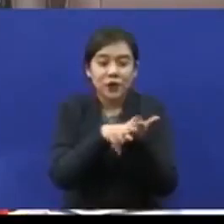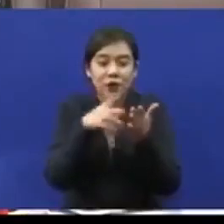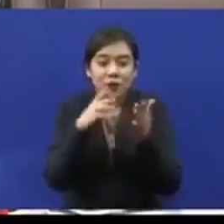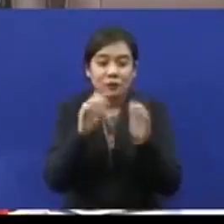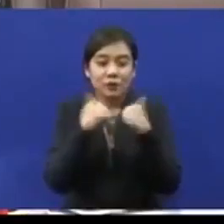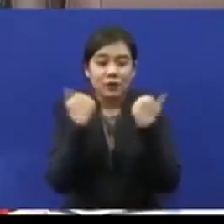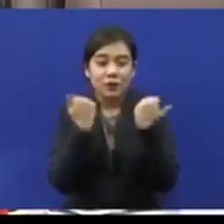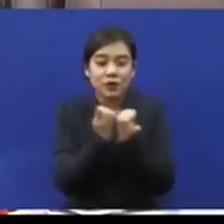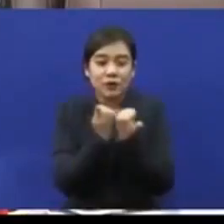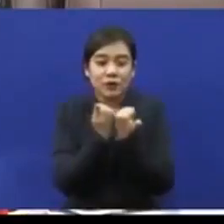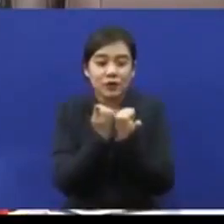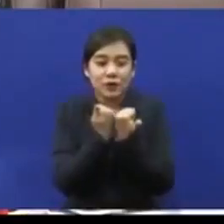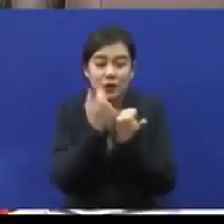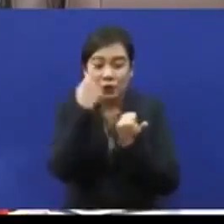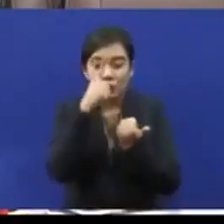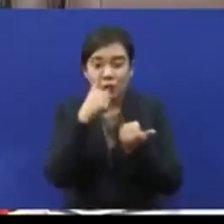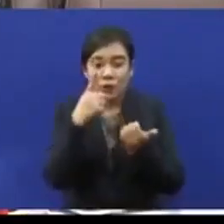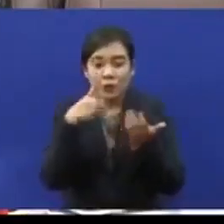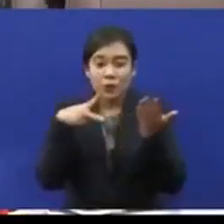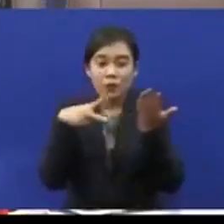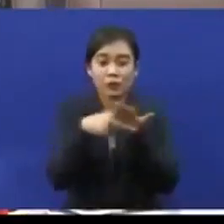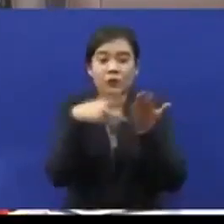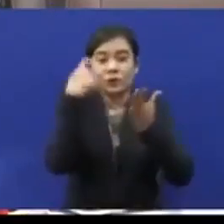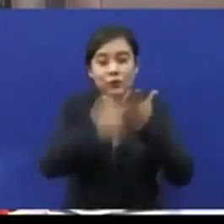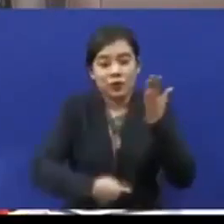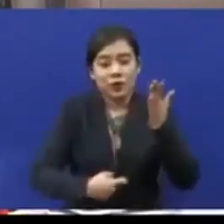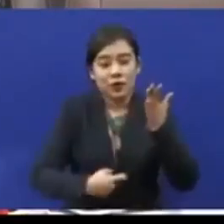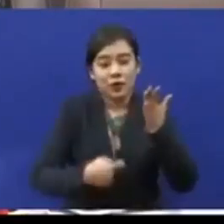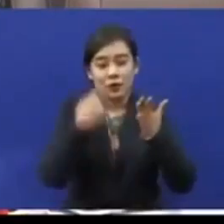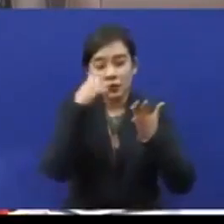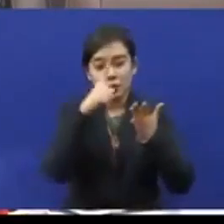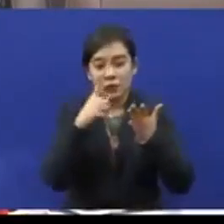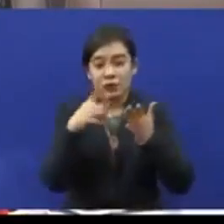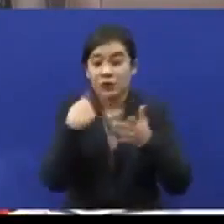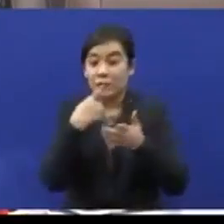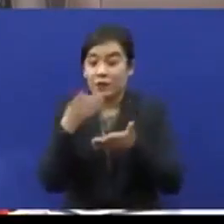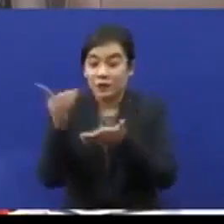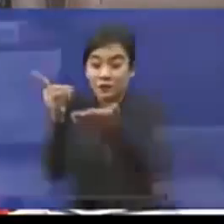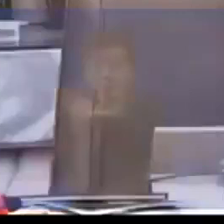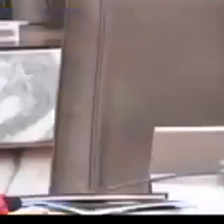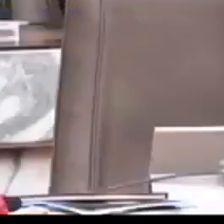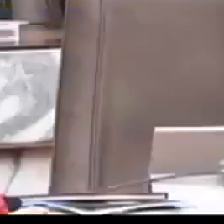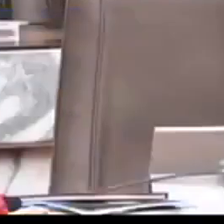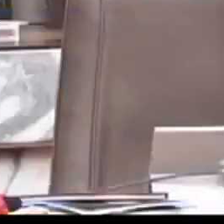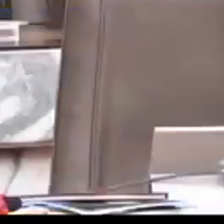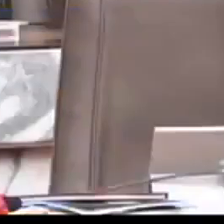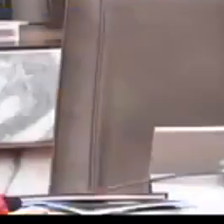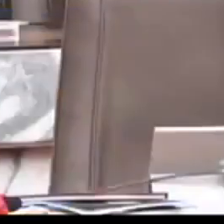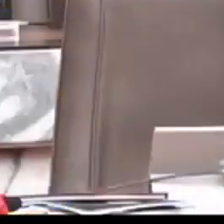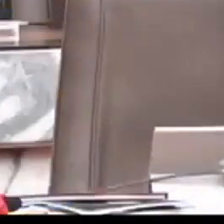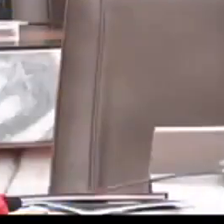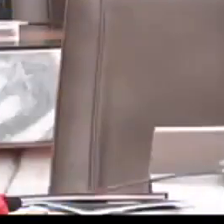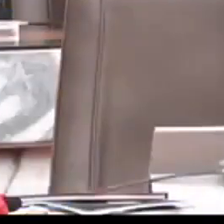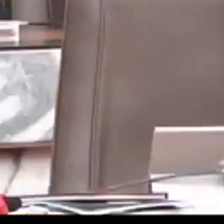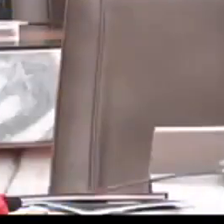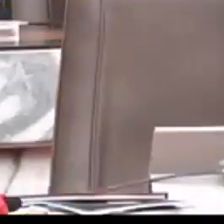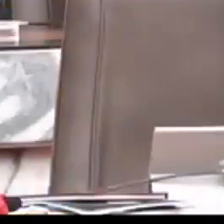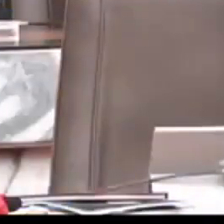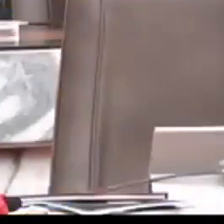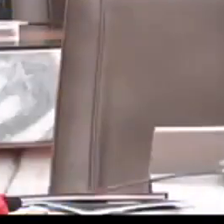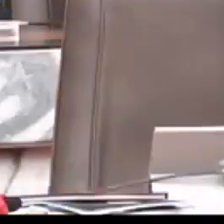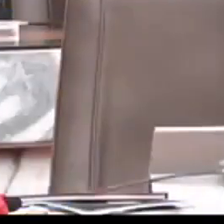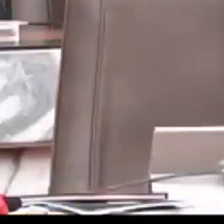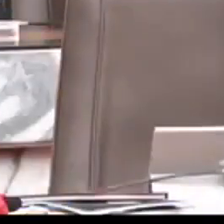diluluskan untuk petongan cukai untuk pendema mereka. Tax relief dengan izin. Puan Speaker